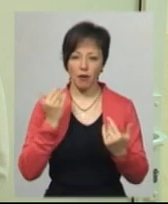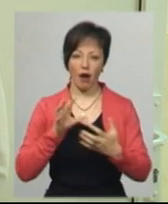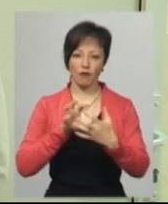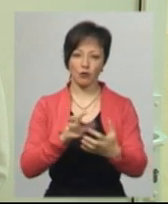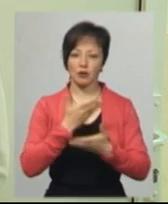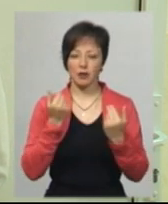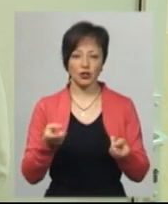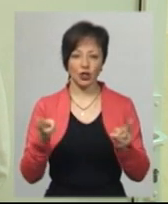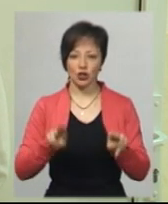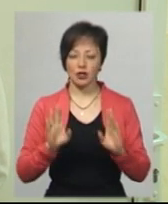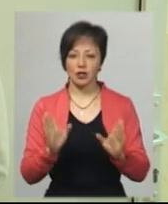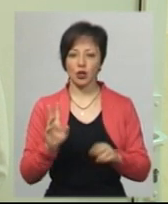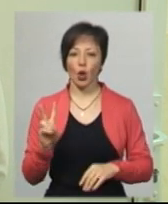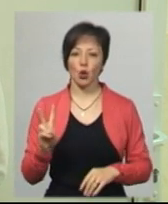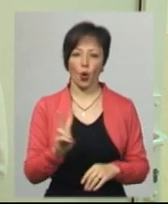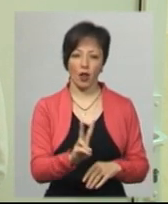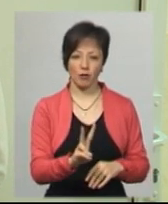залишився тільки тролейбуси.